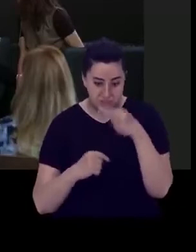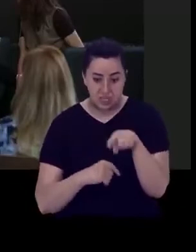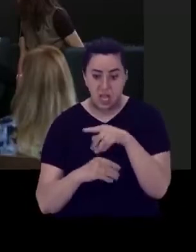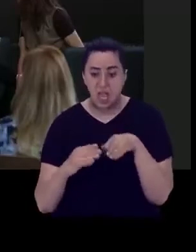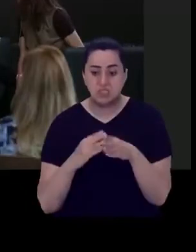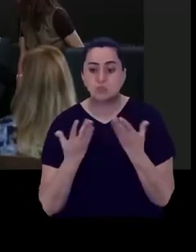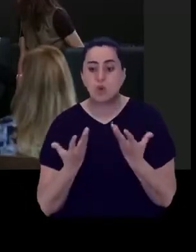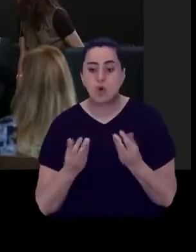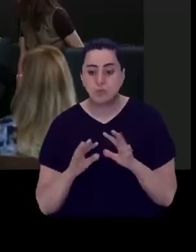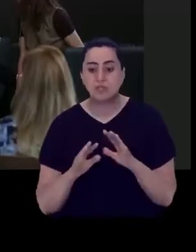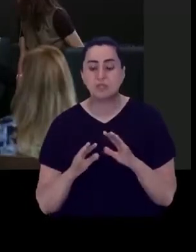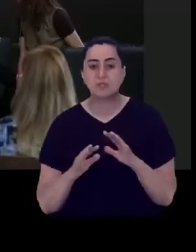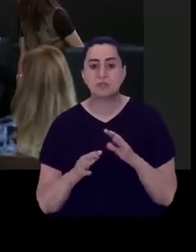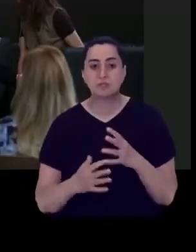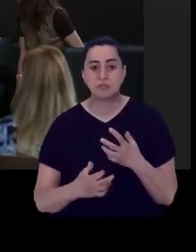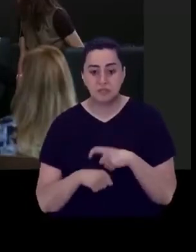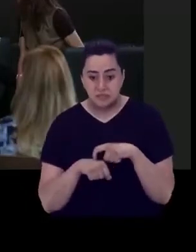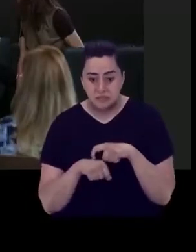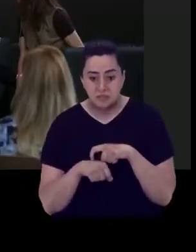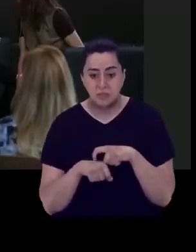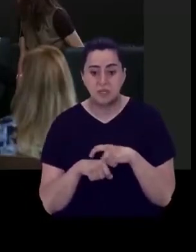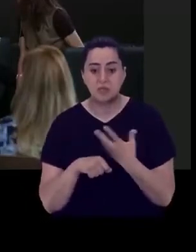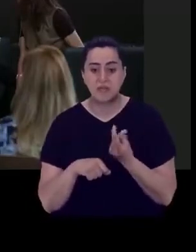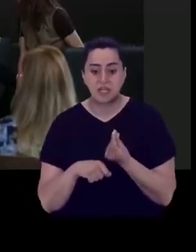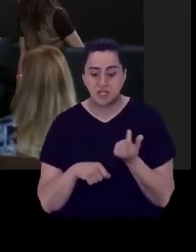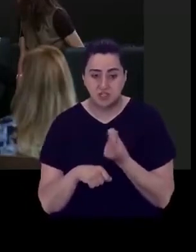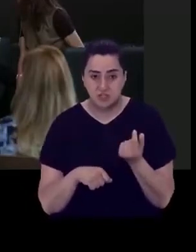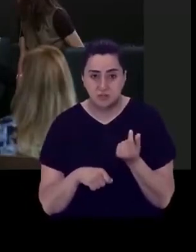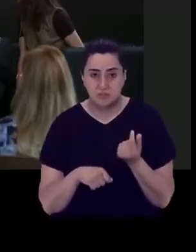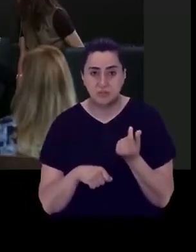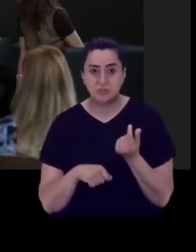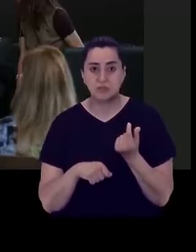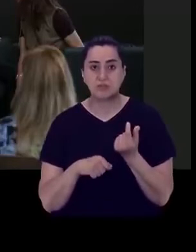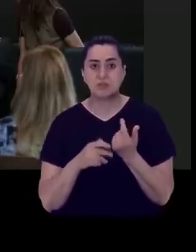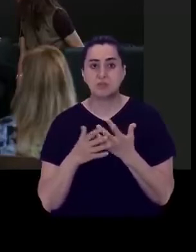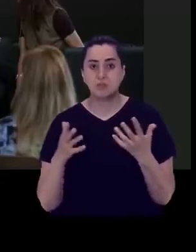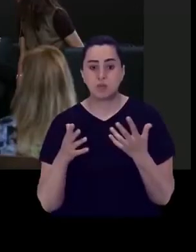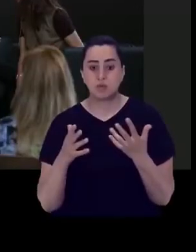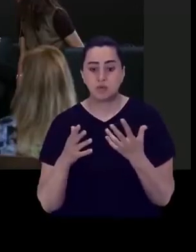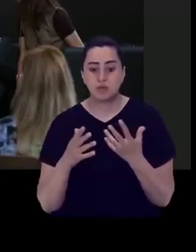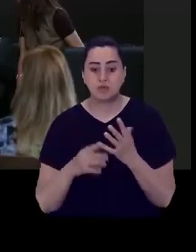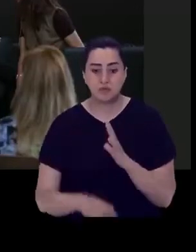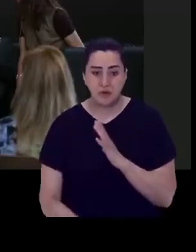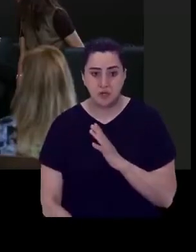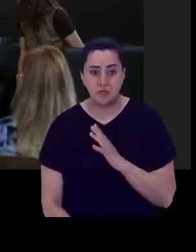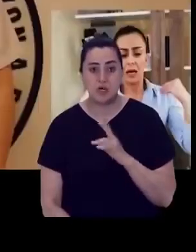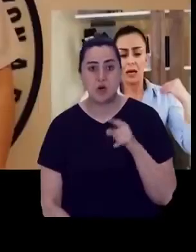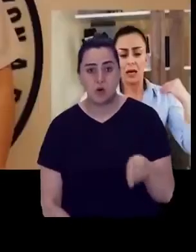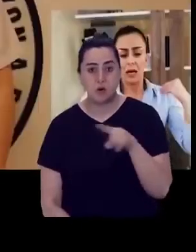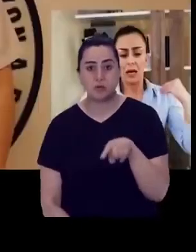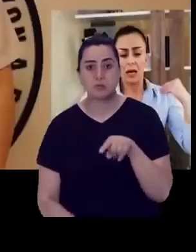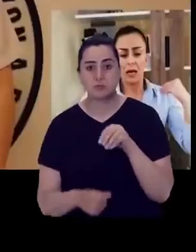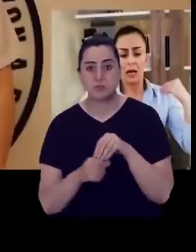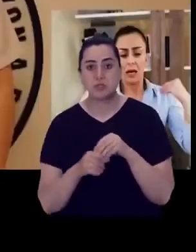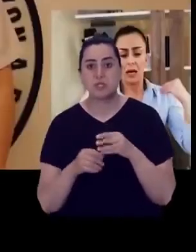Kıtmayarak kaçırdığımız büyük bir şekilde var. Ve onlara